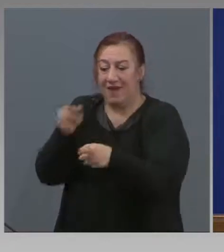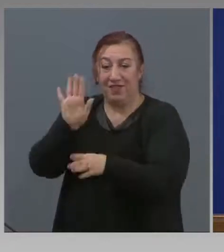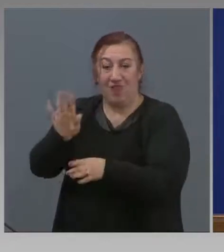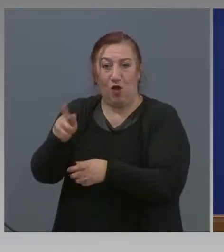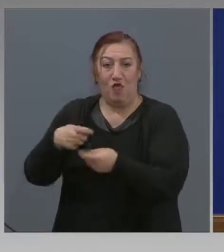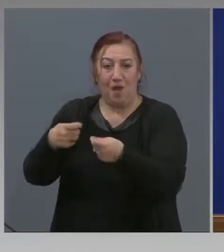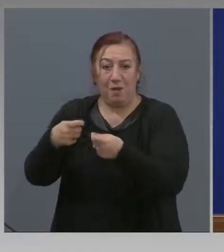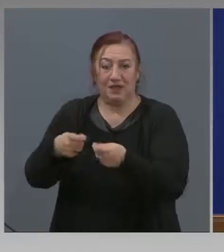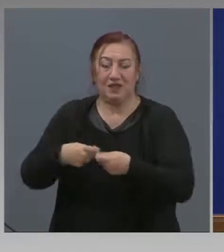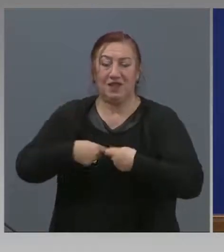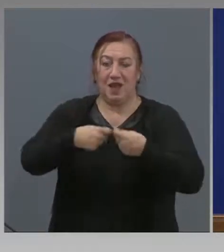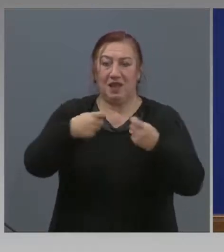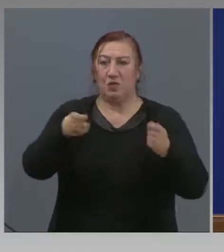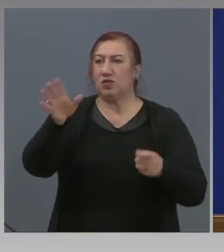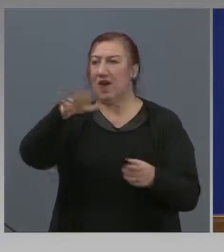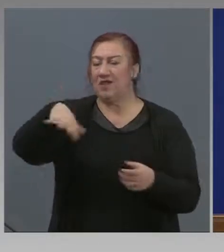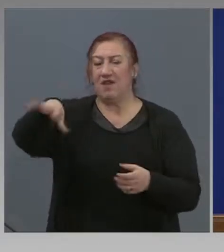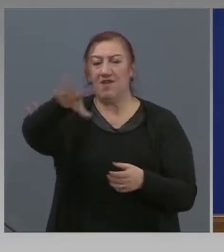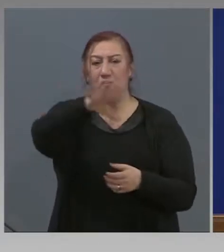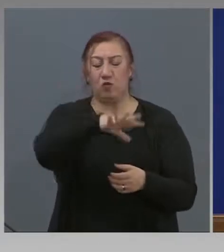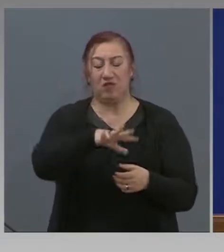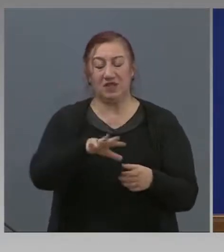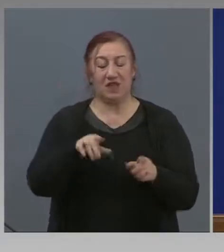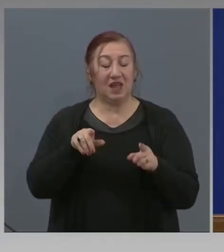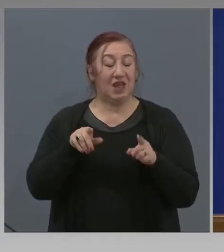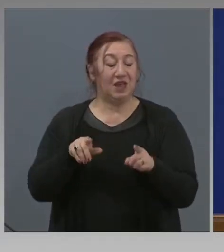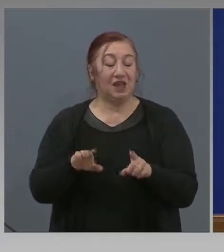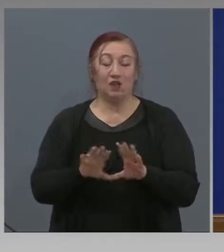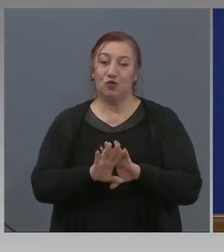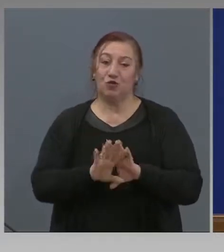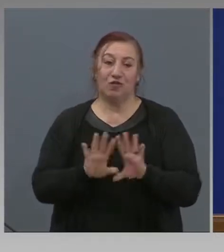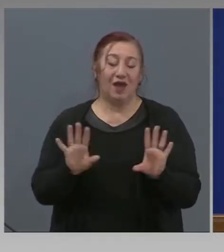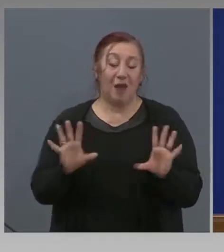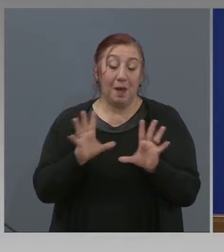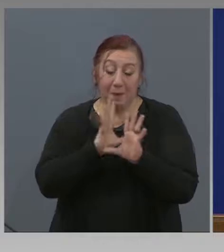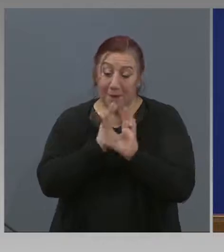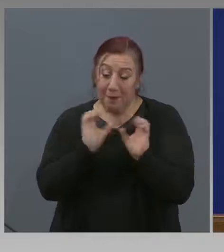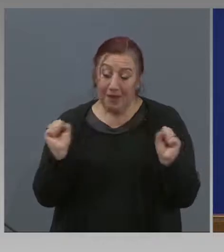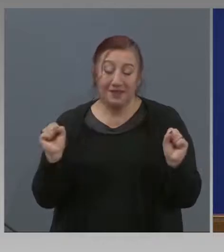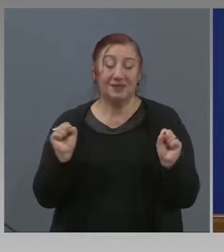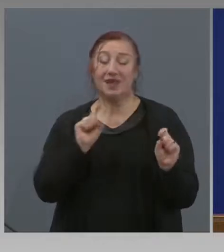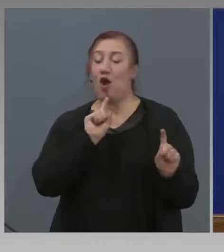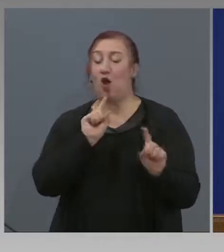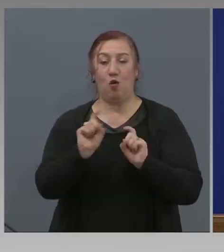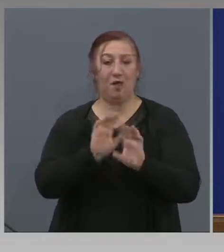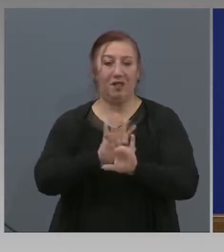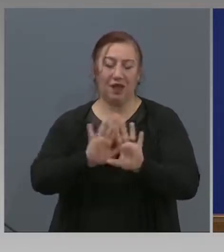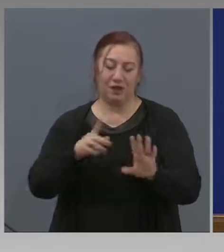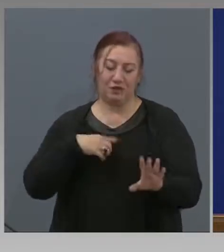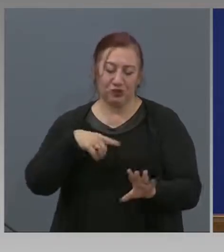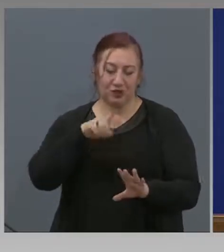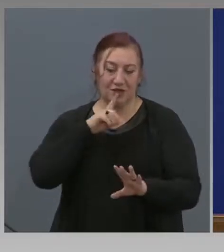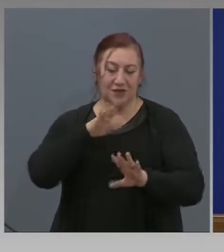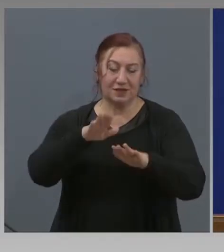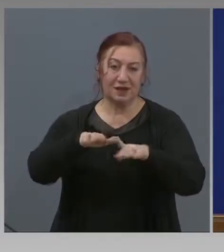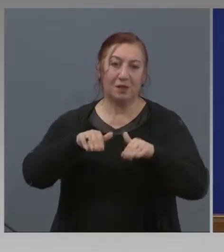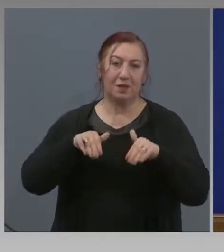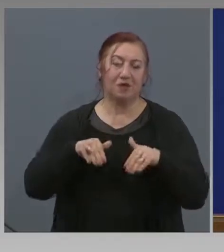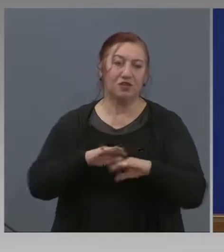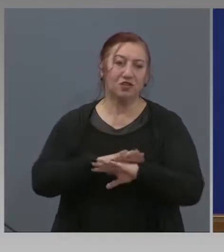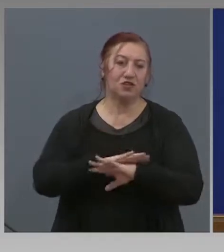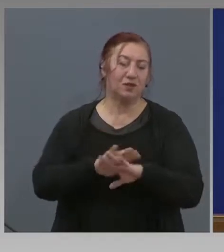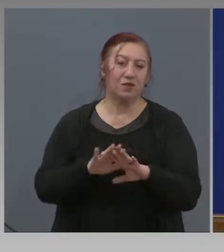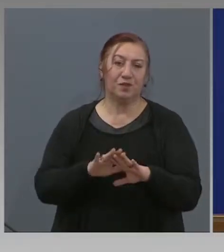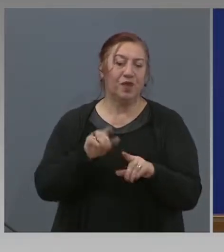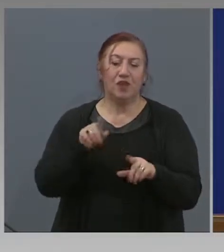в провинцията. Това е нонсенс. Не подлежи на коментар. Той е за